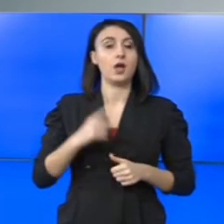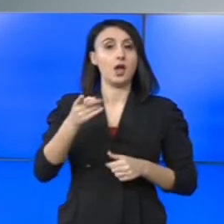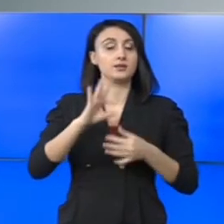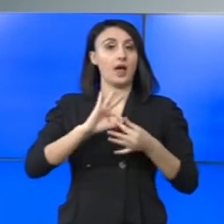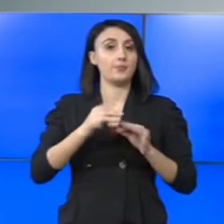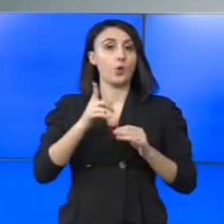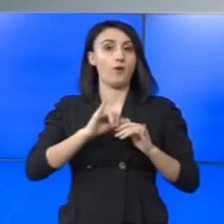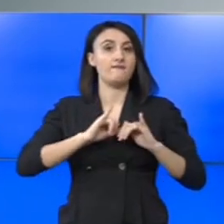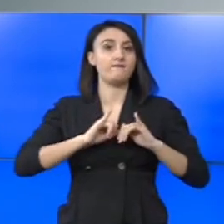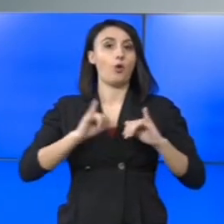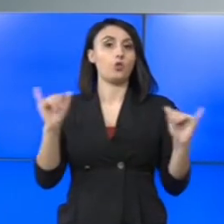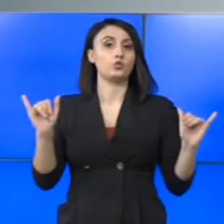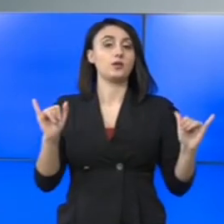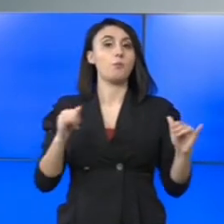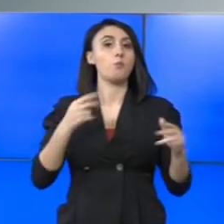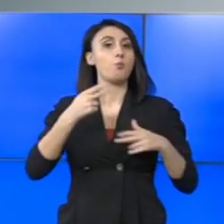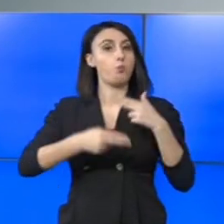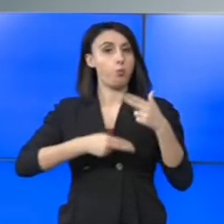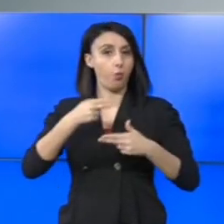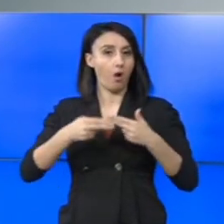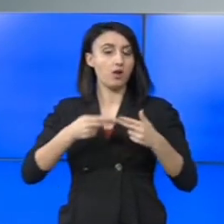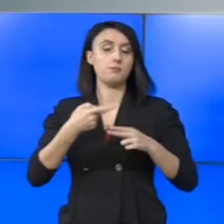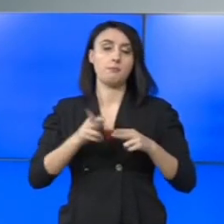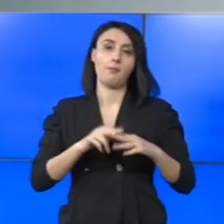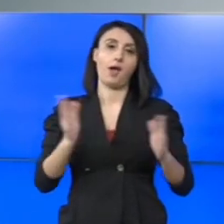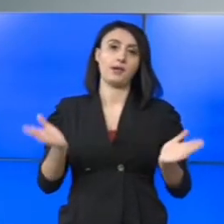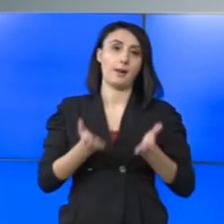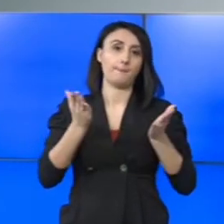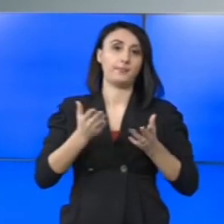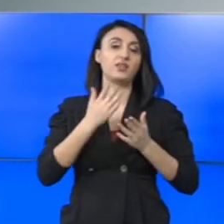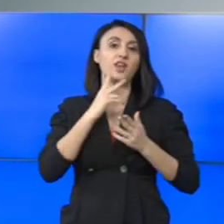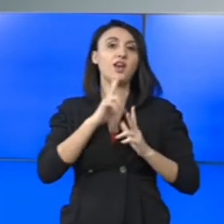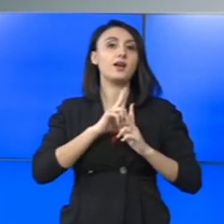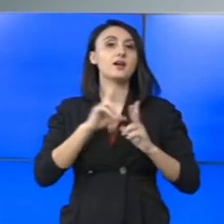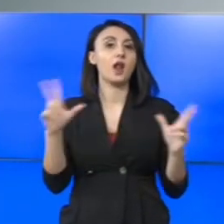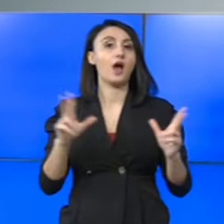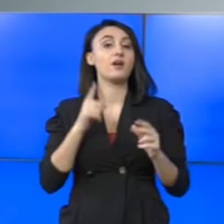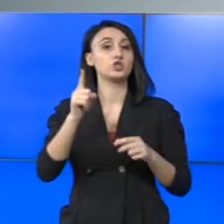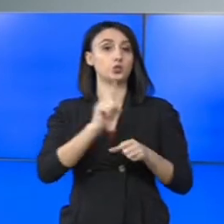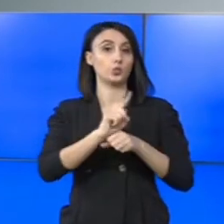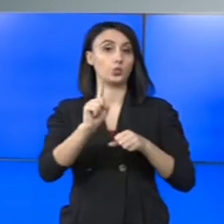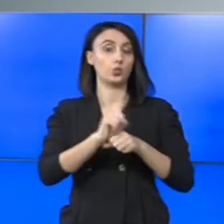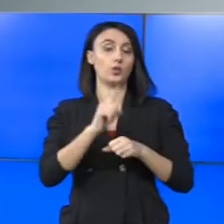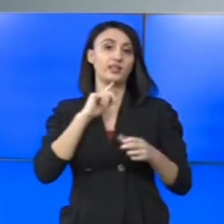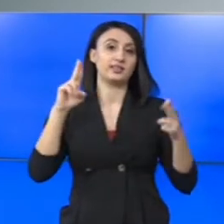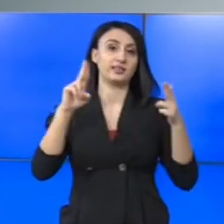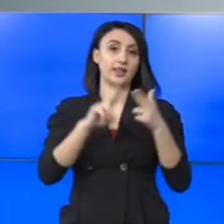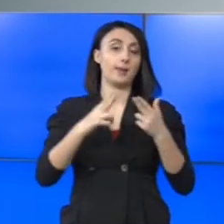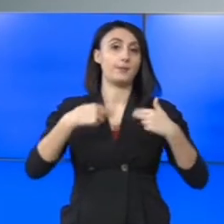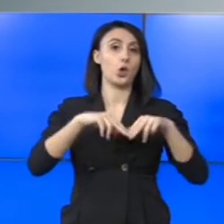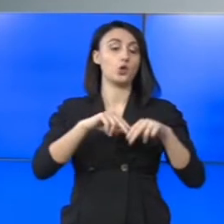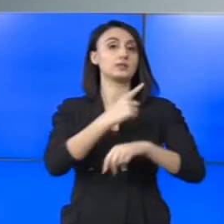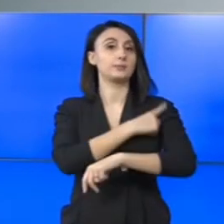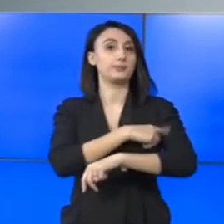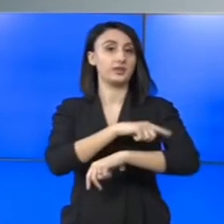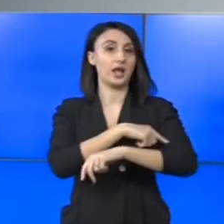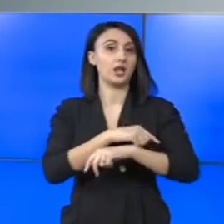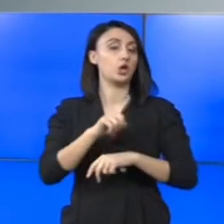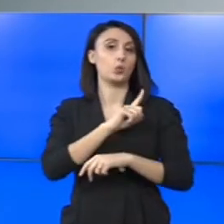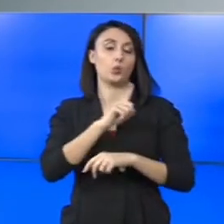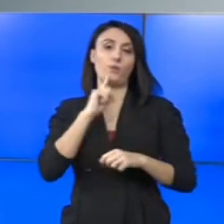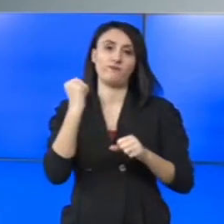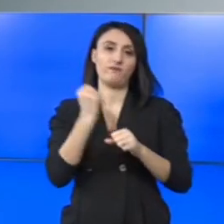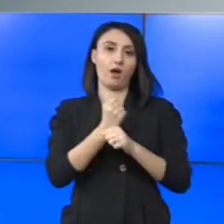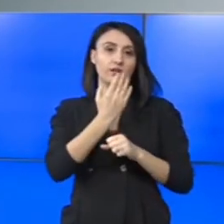unei boli să fie mai rapidă spre forme severe. Iar cu acest lucru ne confruntăm noi. Spitalele nu vor